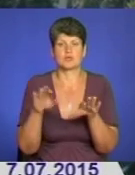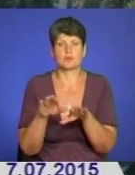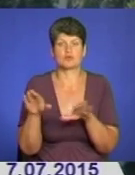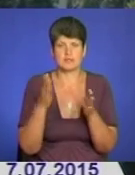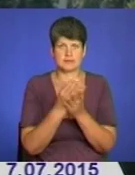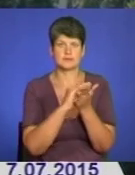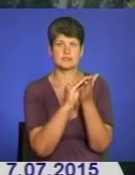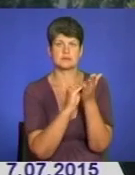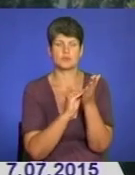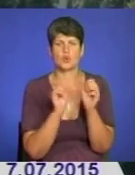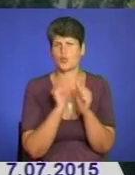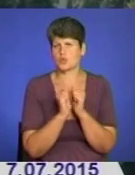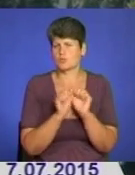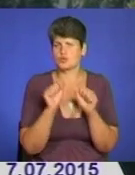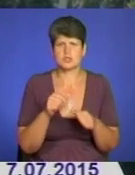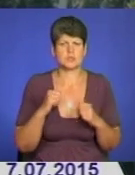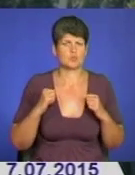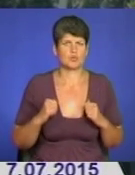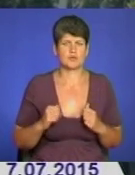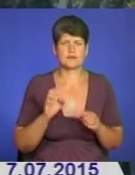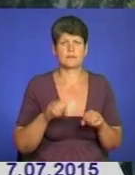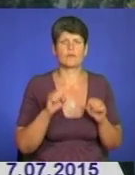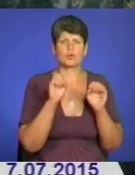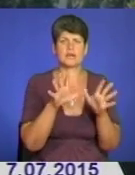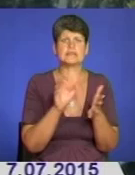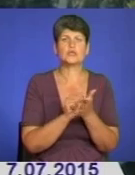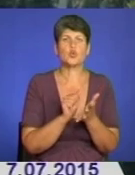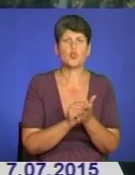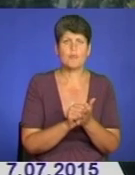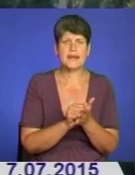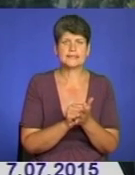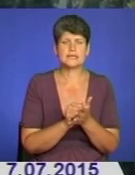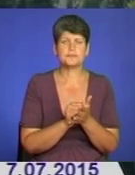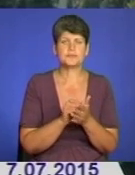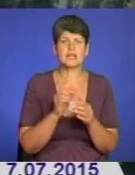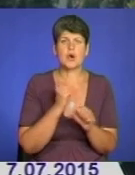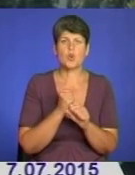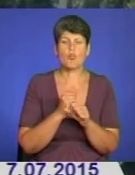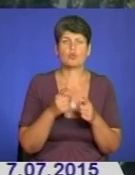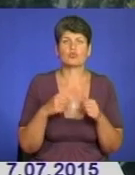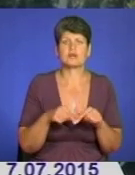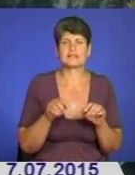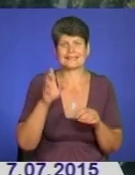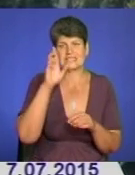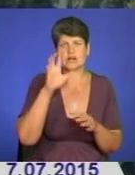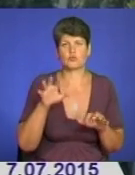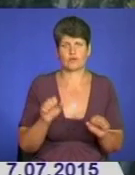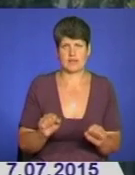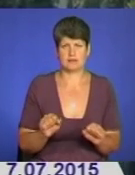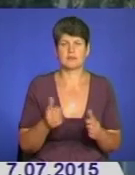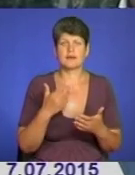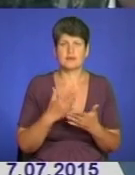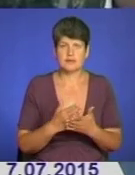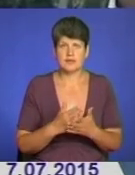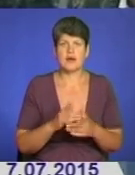відображений. Кожен може спокійно подати документи на роботу органу державної влади. Є гарантія,